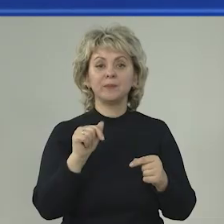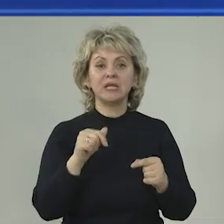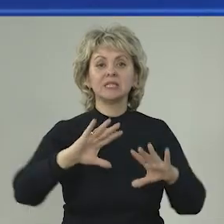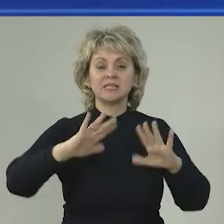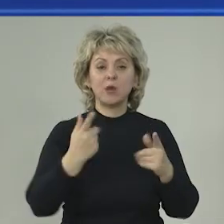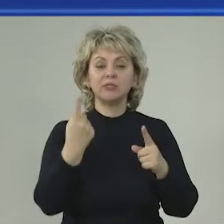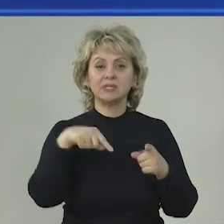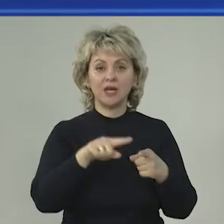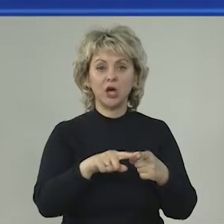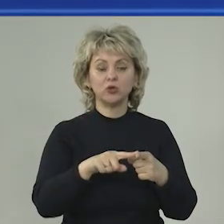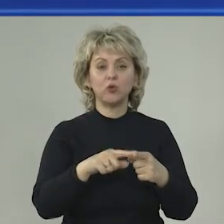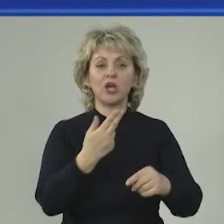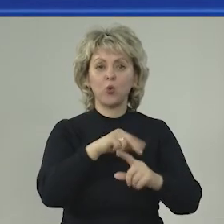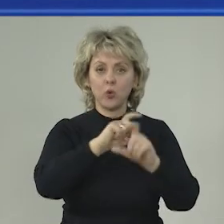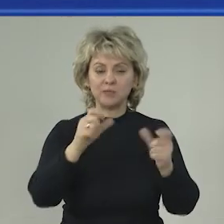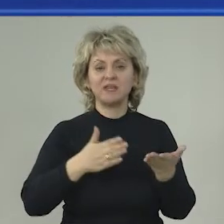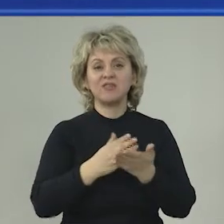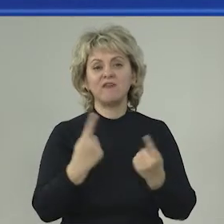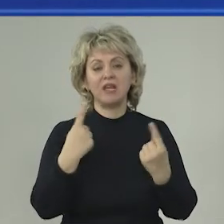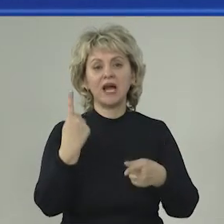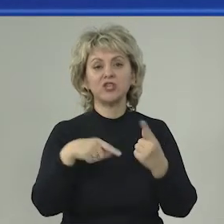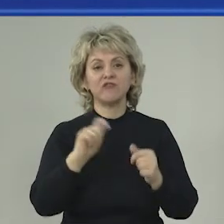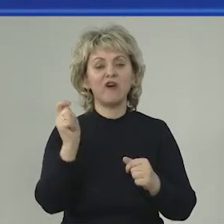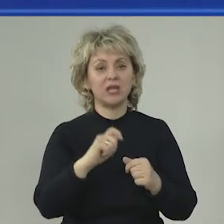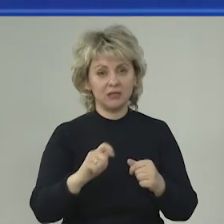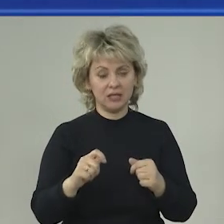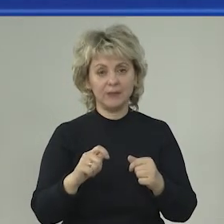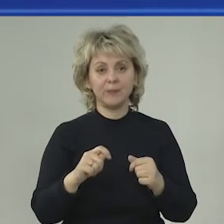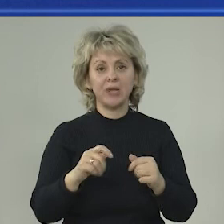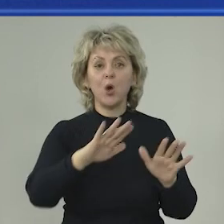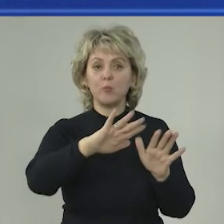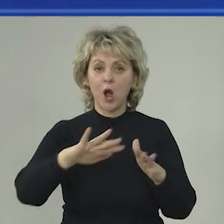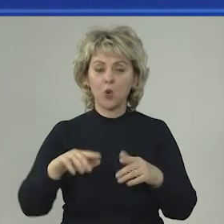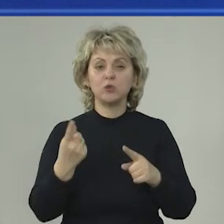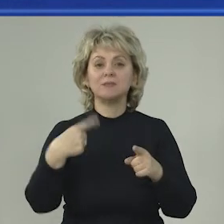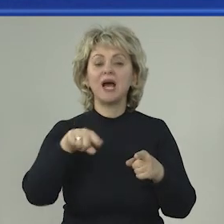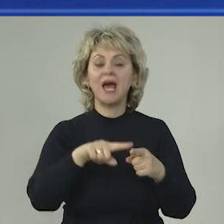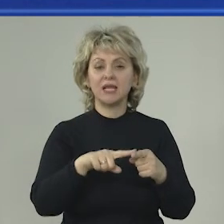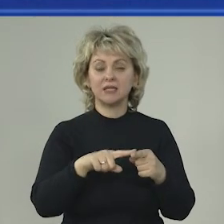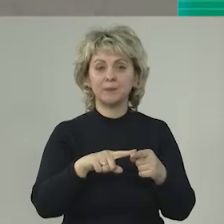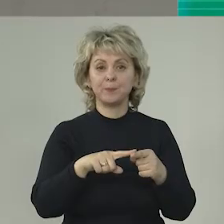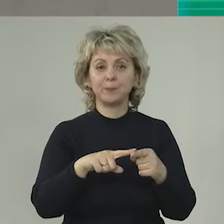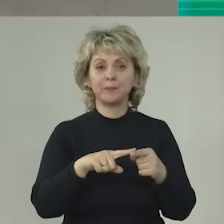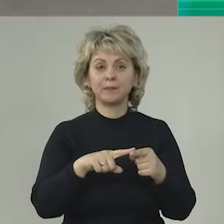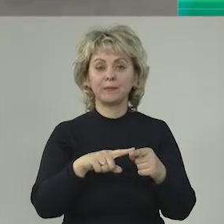события, которые в госпитале для ветеранов Великой Отечественной войны проходят. Это